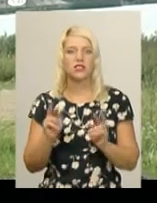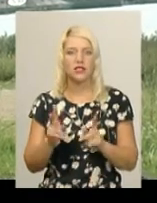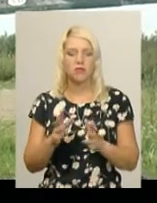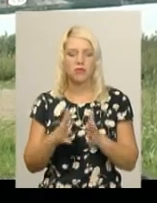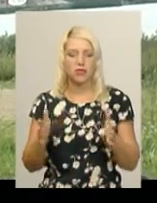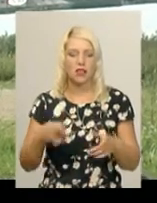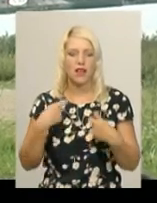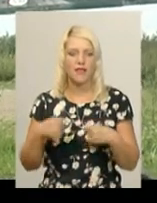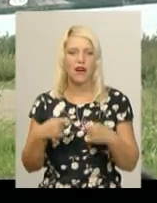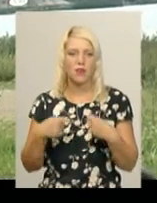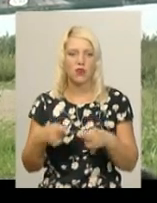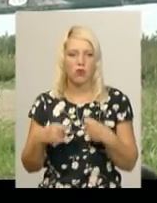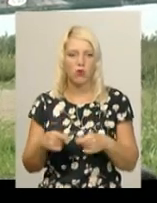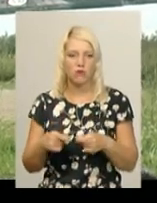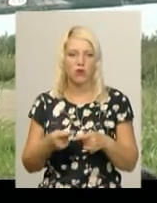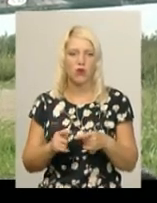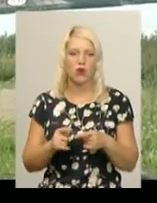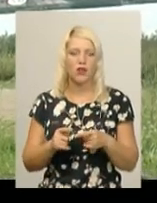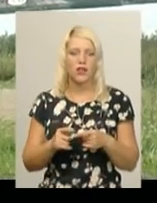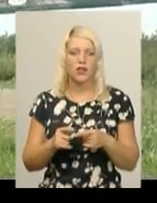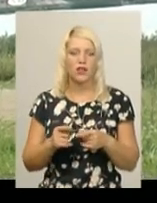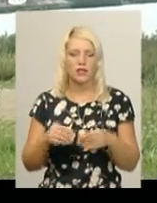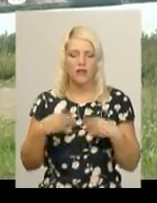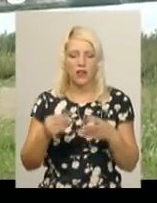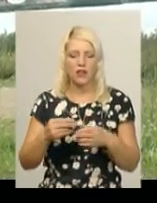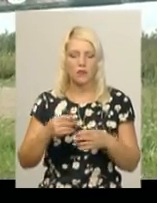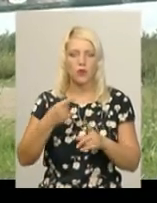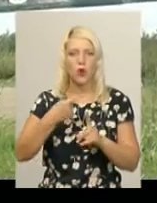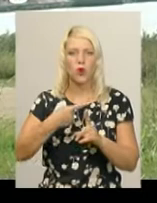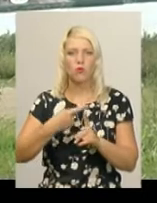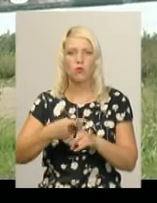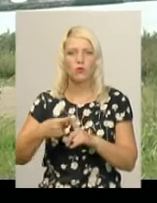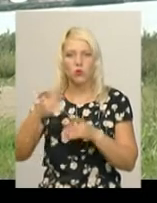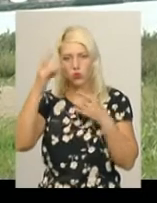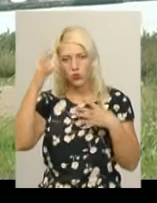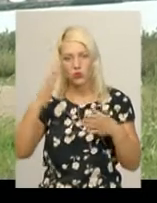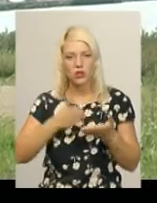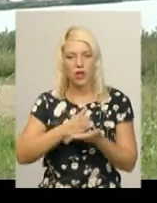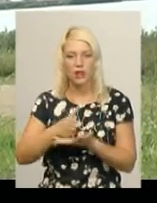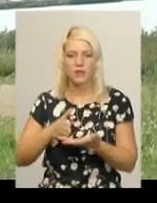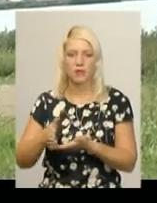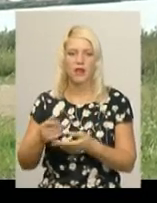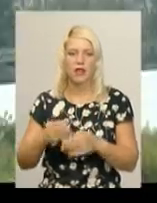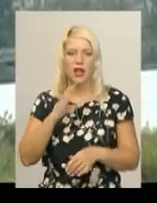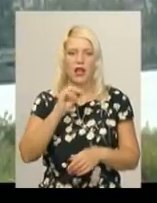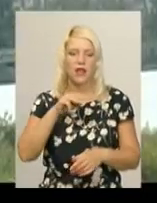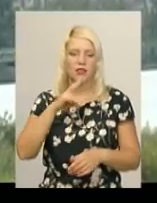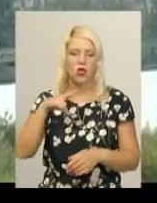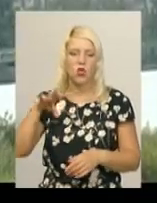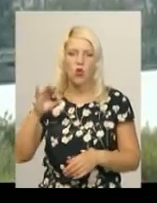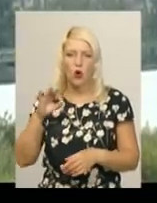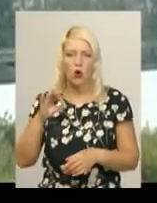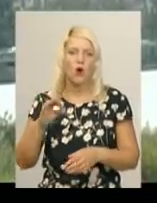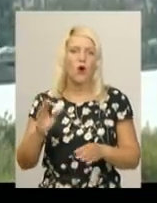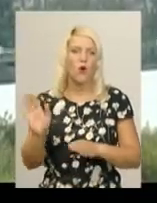ярмаркового, з додаванням певних культурних аспектів заходи, яких ми називаємо етногуляння. Тут будуть